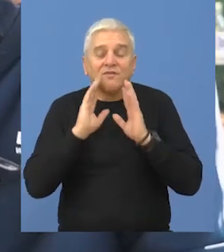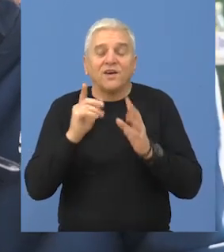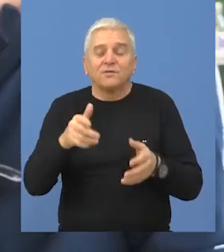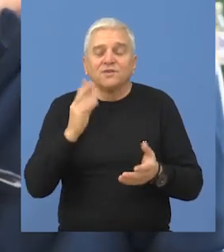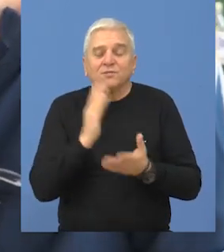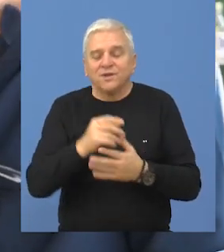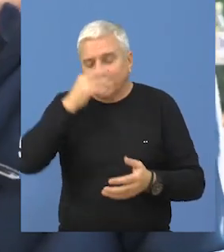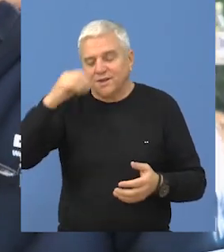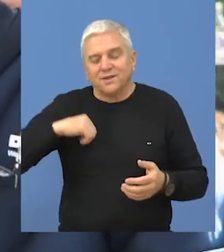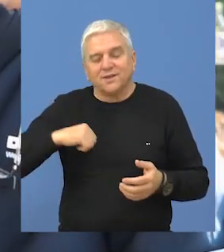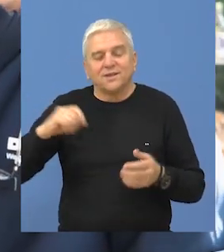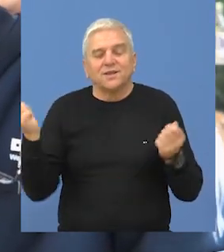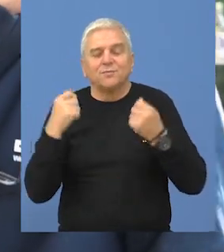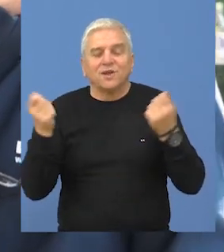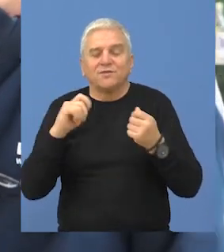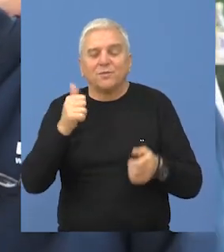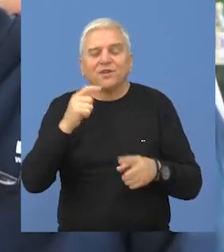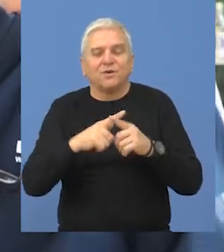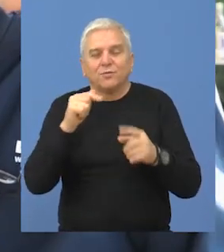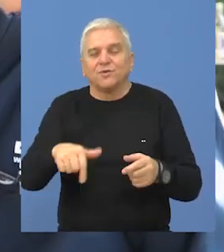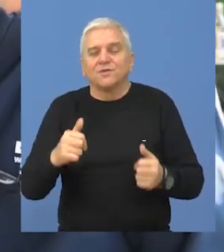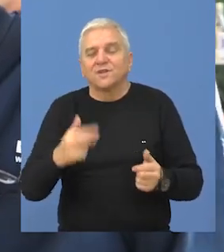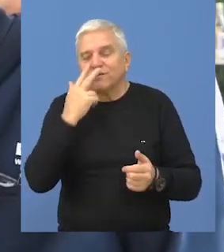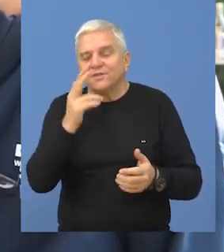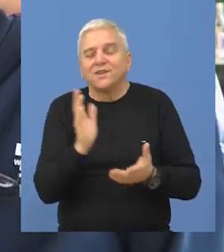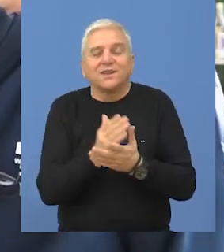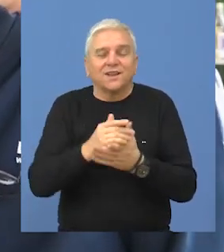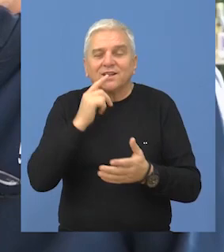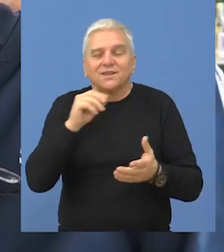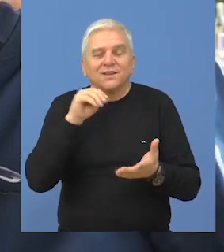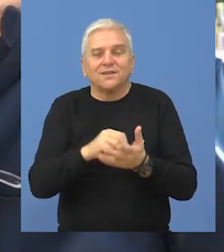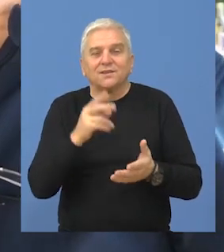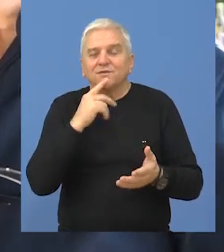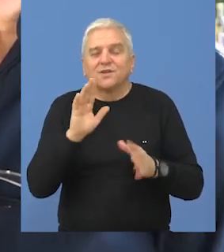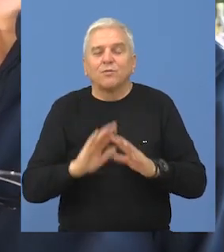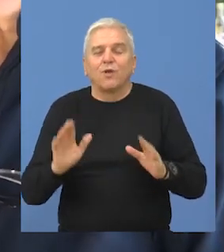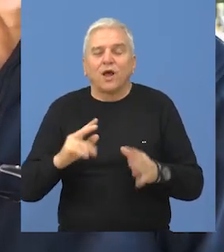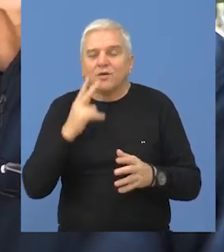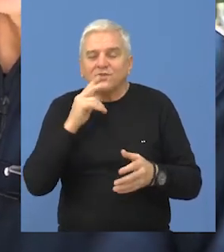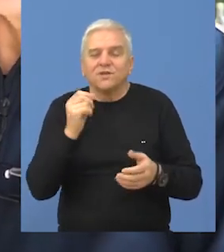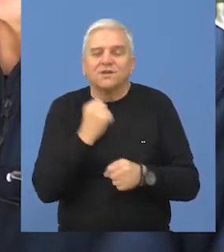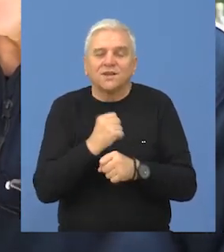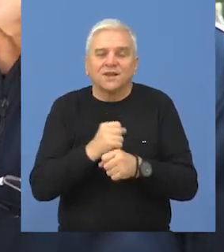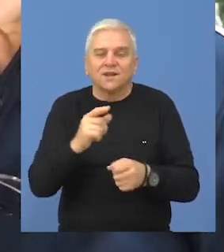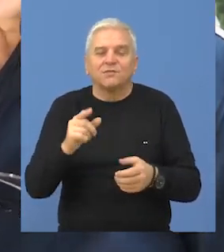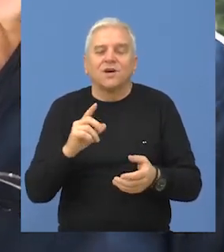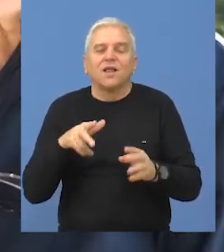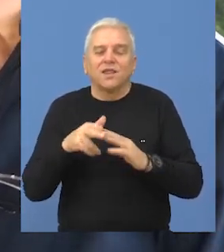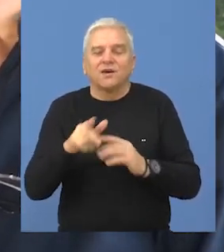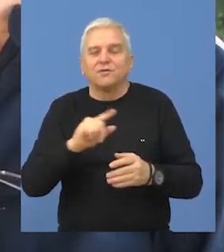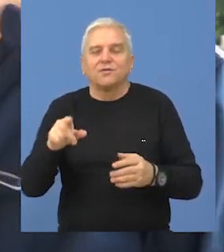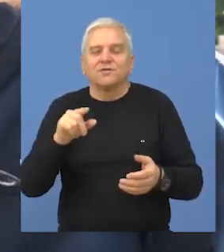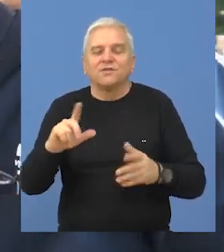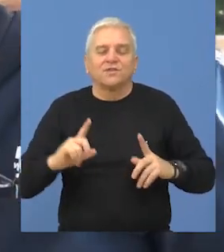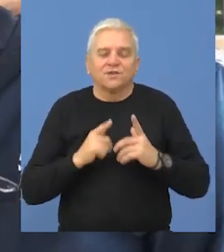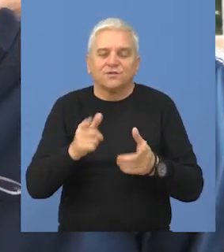jedna zanimljiva manifestacija. Prvi put je vidjet ćemo temelj, smo udarili, sad ćemo polako sve da nadograđujemo i na kraju krajeva